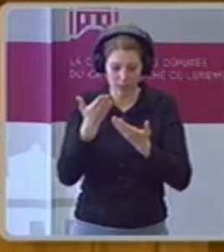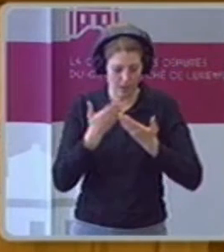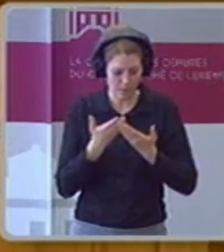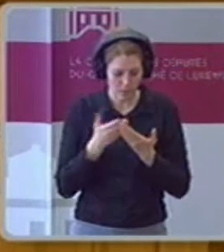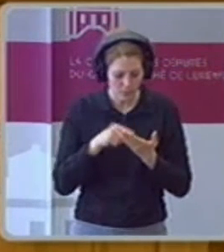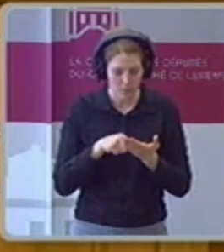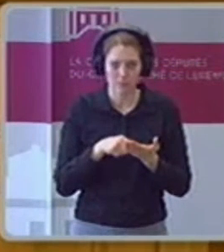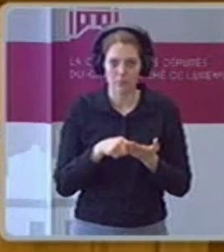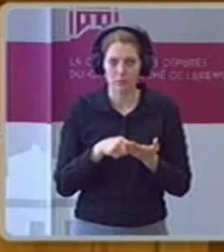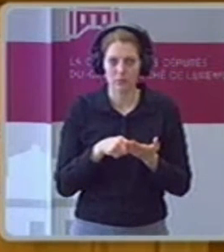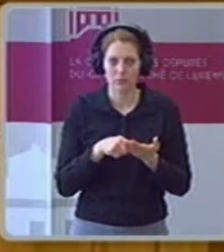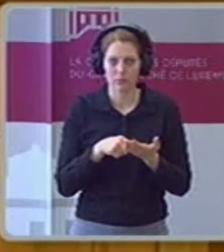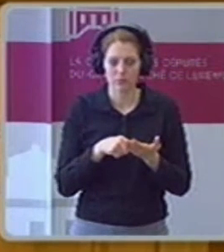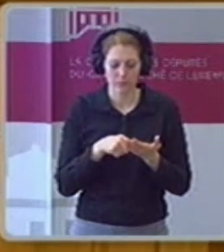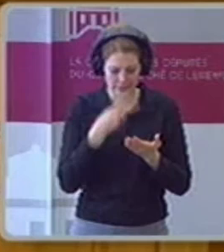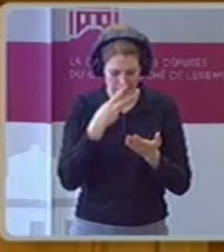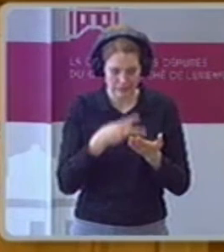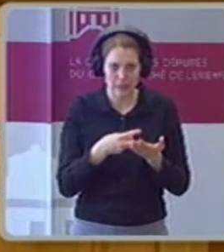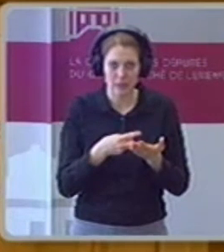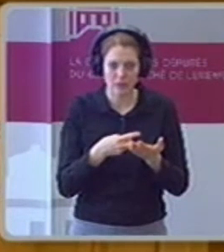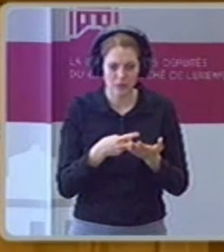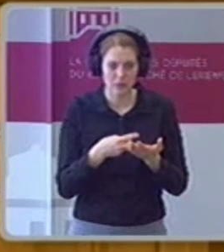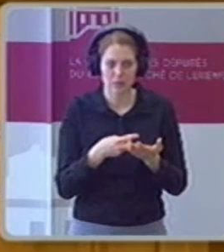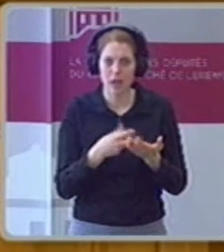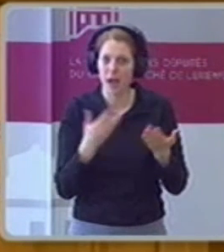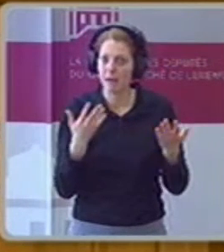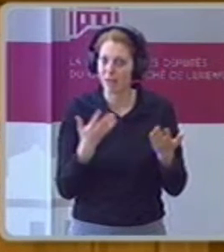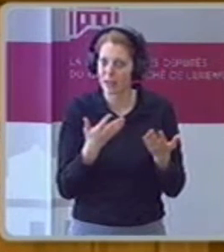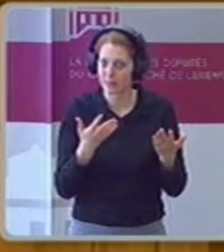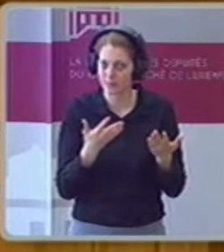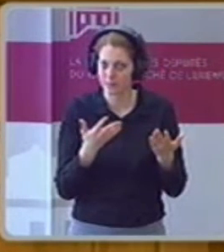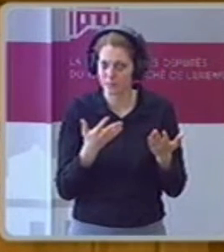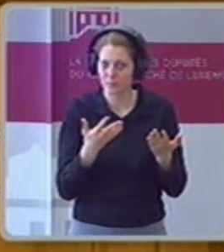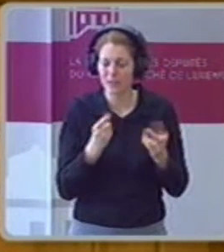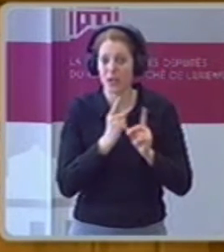dass die Konsequenzen der Steuerreform auf das Staatsbudget sind.